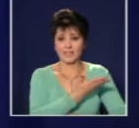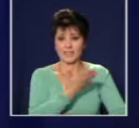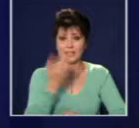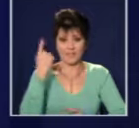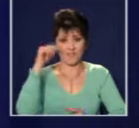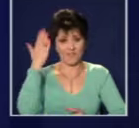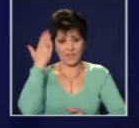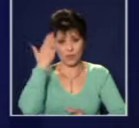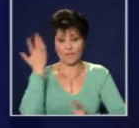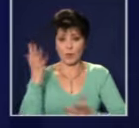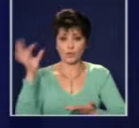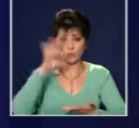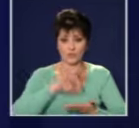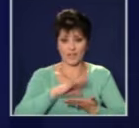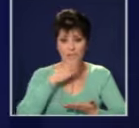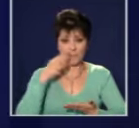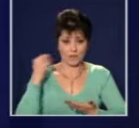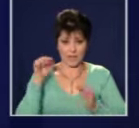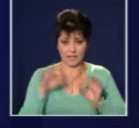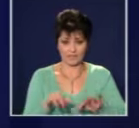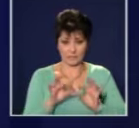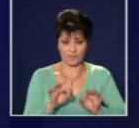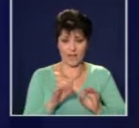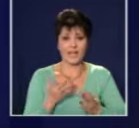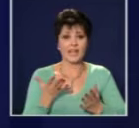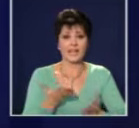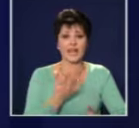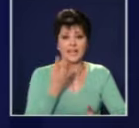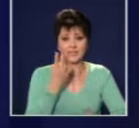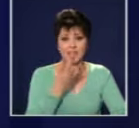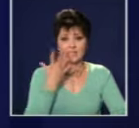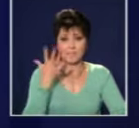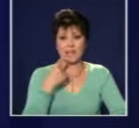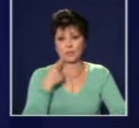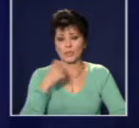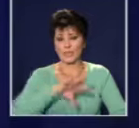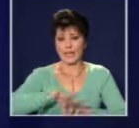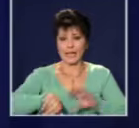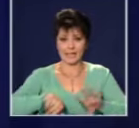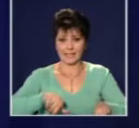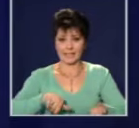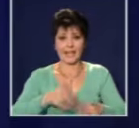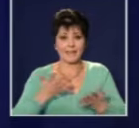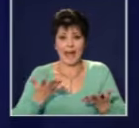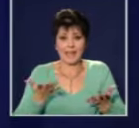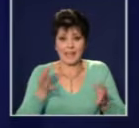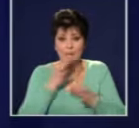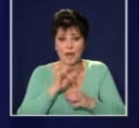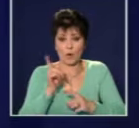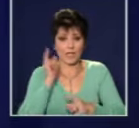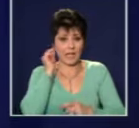доведоха България до това положение. От всички, които крадоха тези 25 години, няма как да си получат заслуженото. Така че,